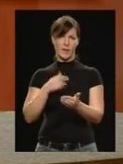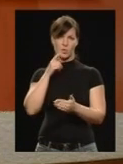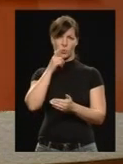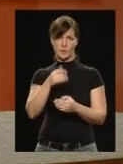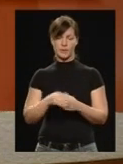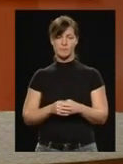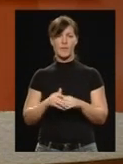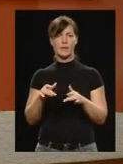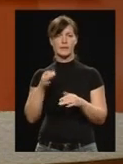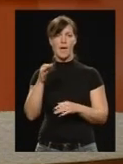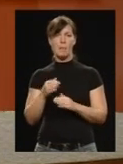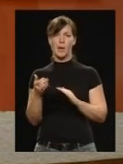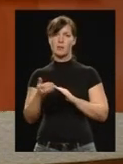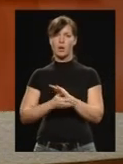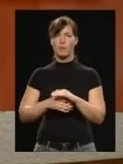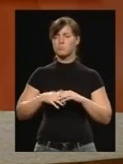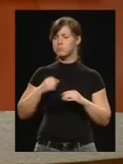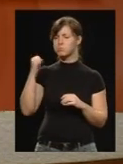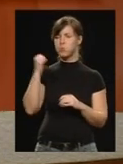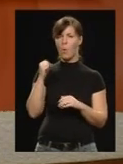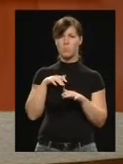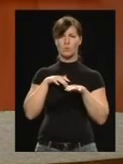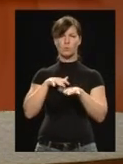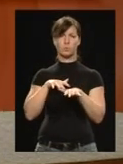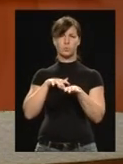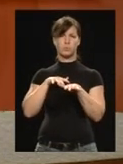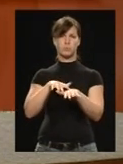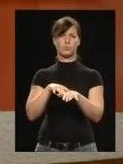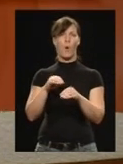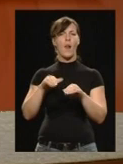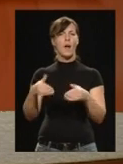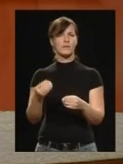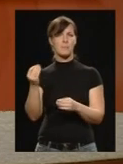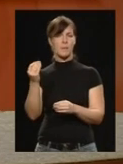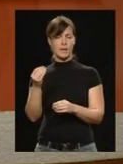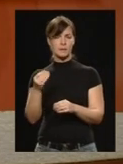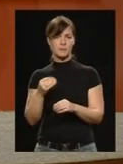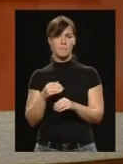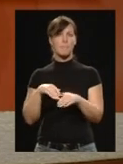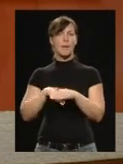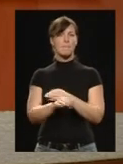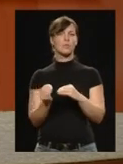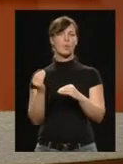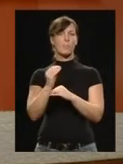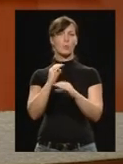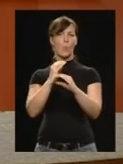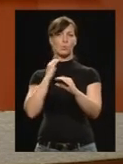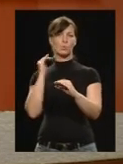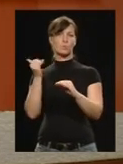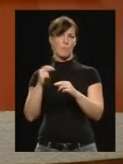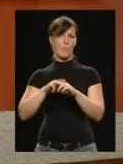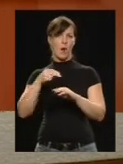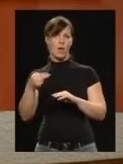Néhány perc alatt óriási dugó alakult ki a hétfő délutáni csúcsforgalomban egy metrópótlóbusz és egy baleset miatt Újpest